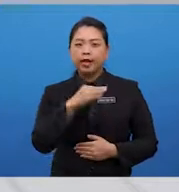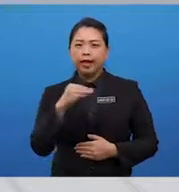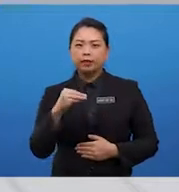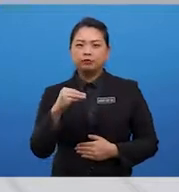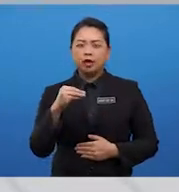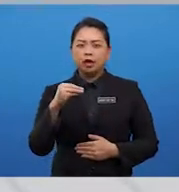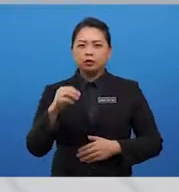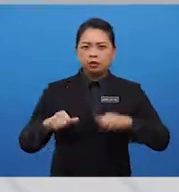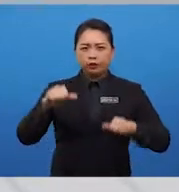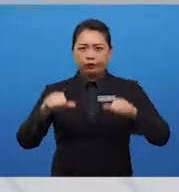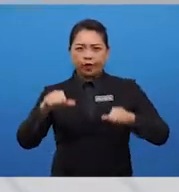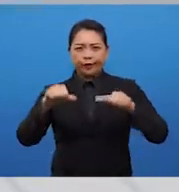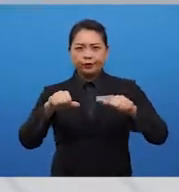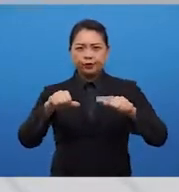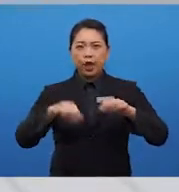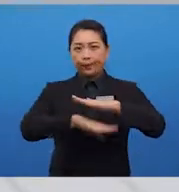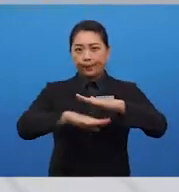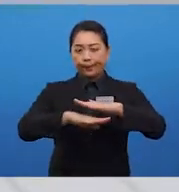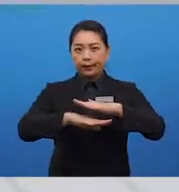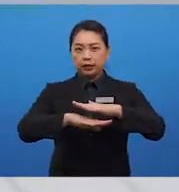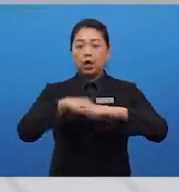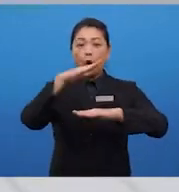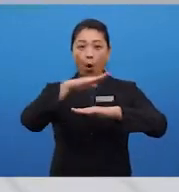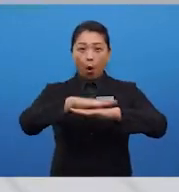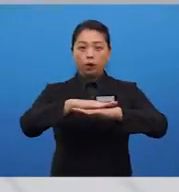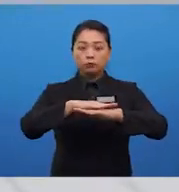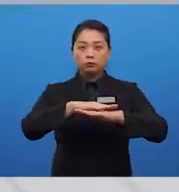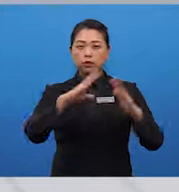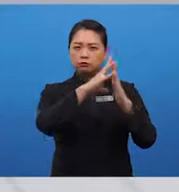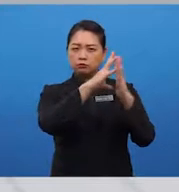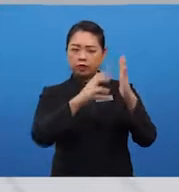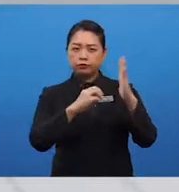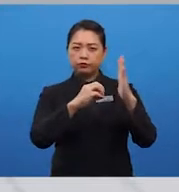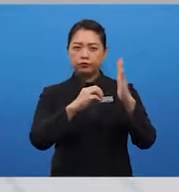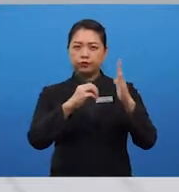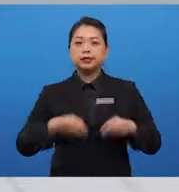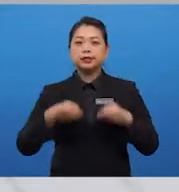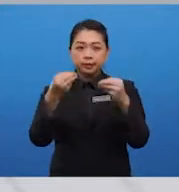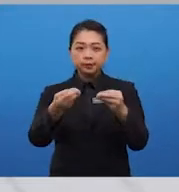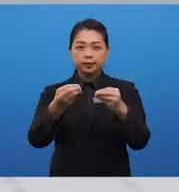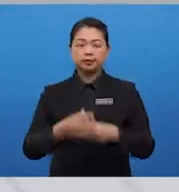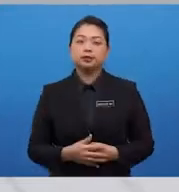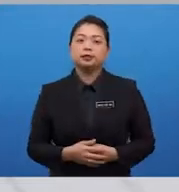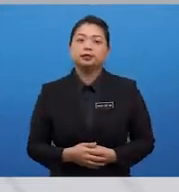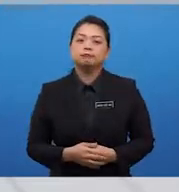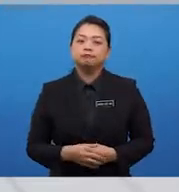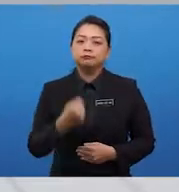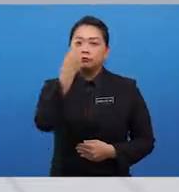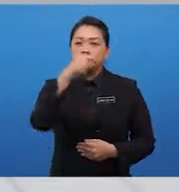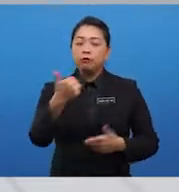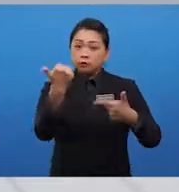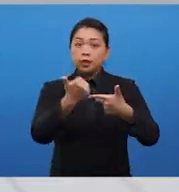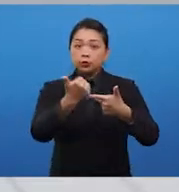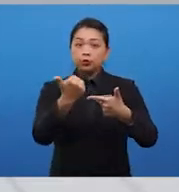based on the textual stimulus given. Now, for task two,